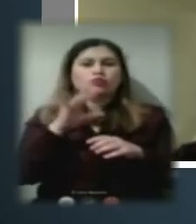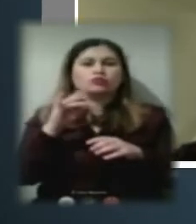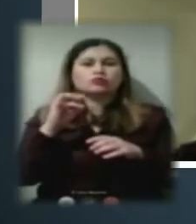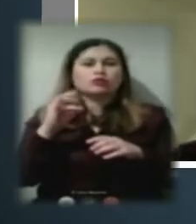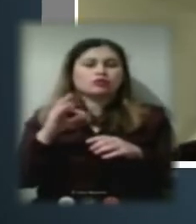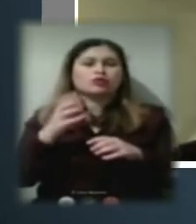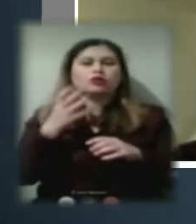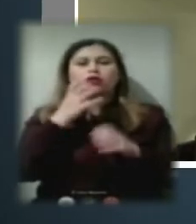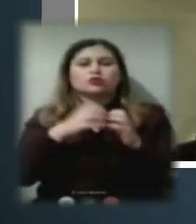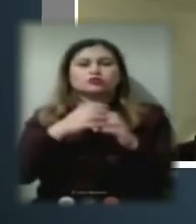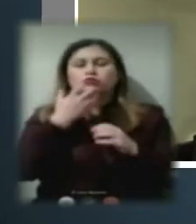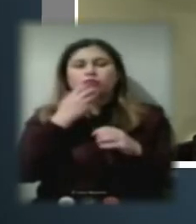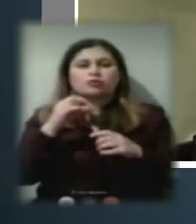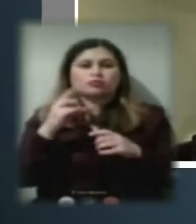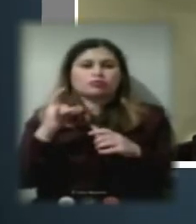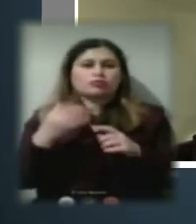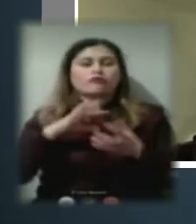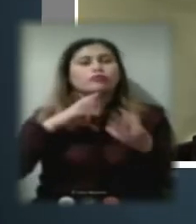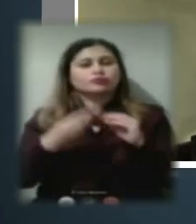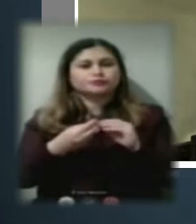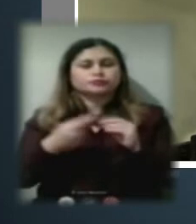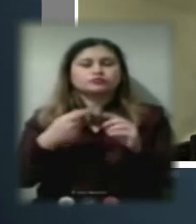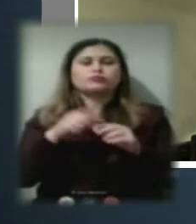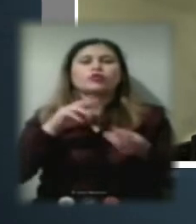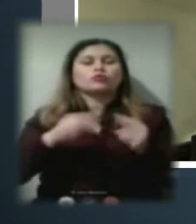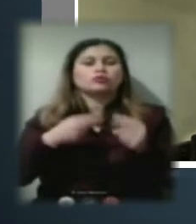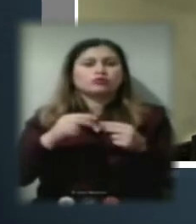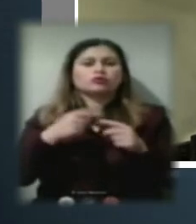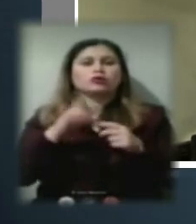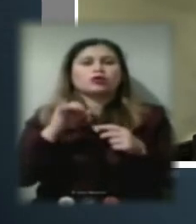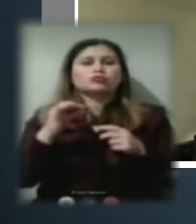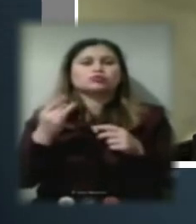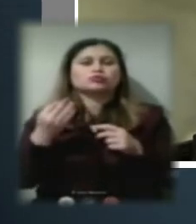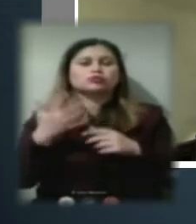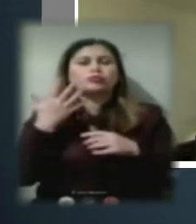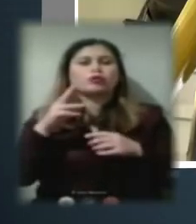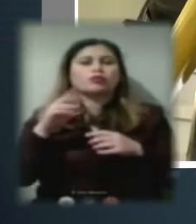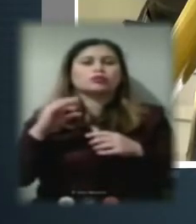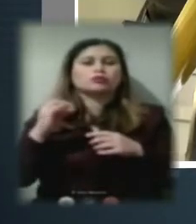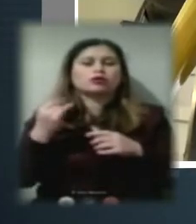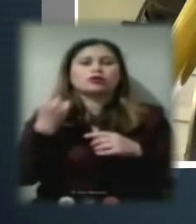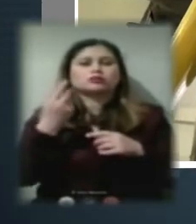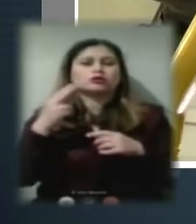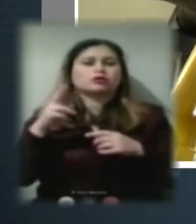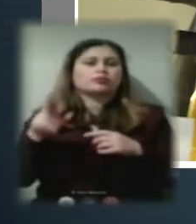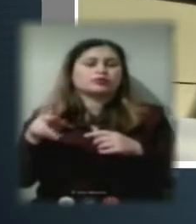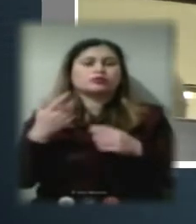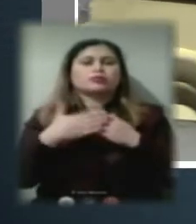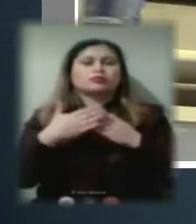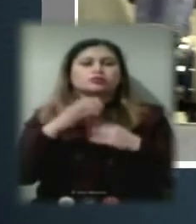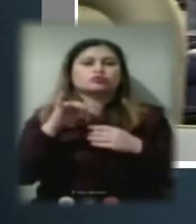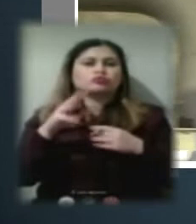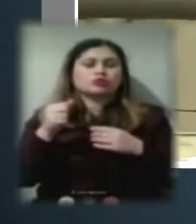Загалом контракт по реконструкції п'яти котелень та одного ЦТП складає суму 2,7 мільйони